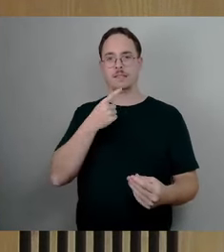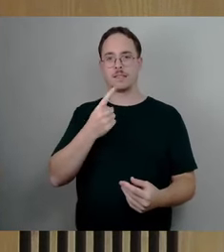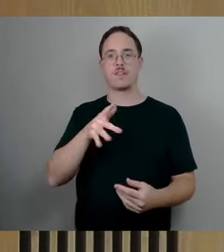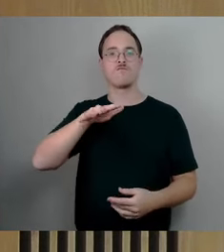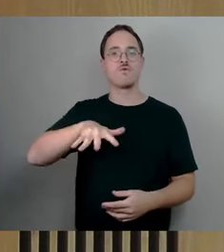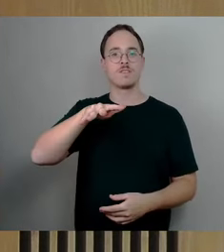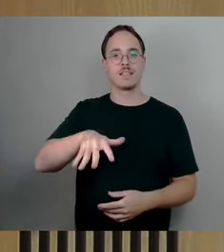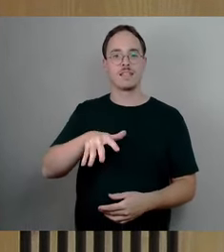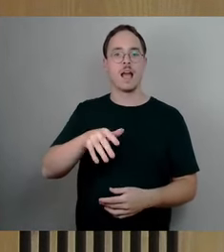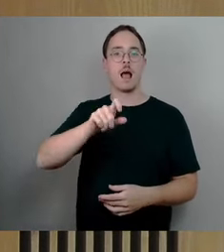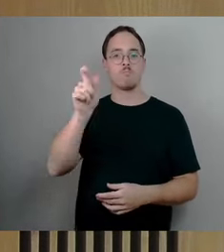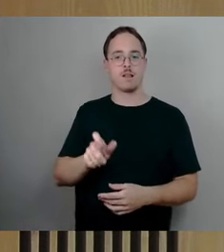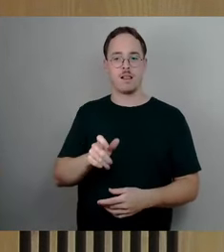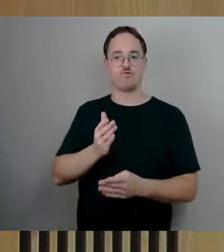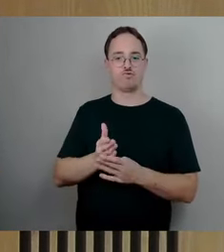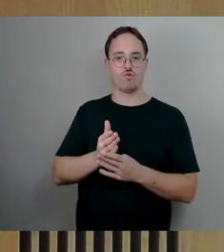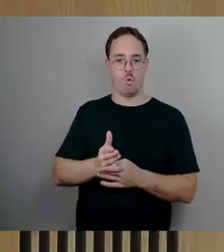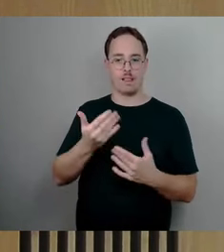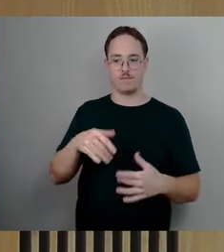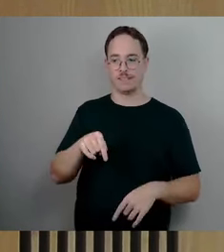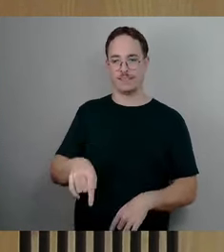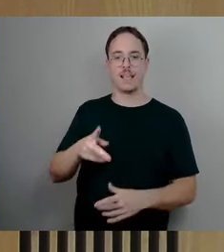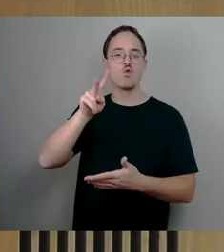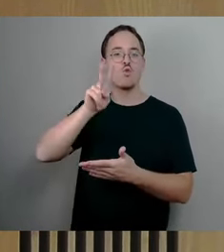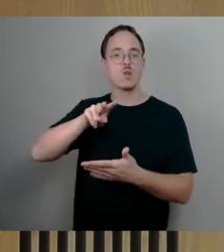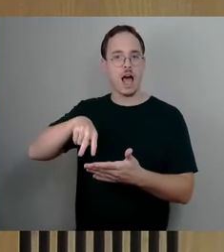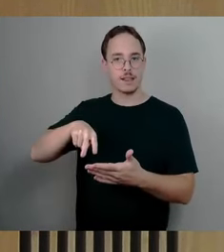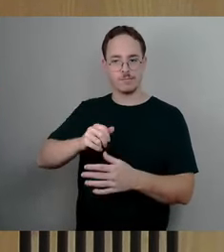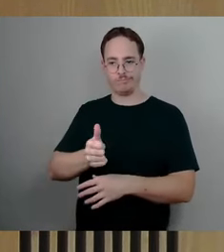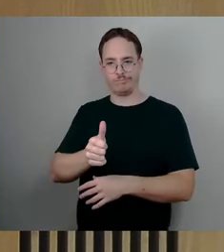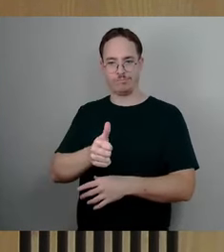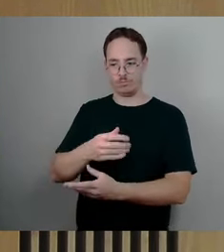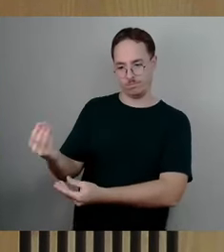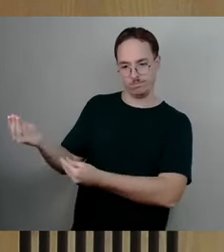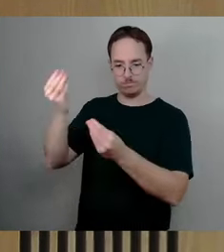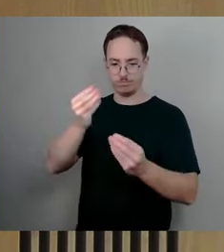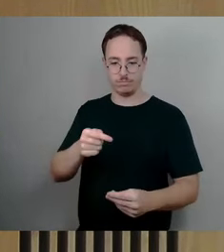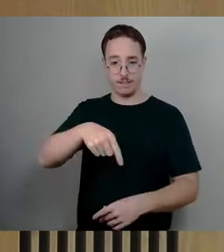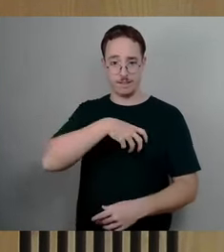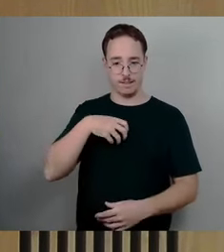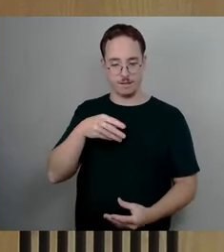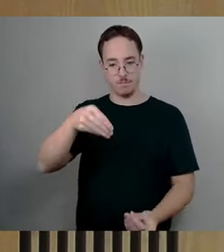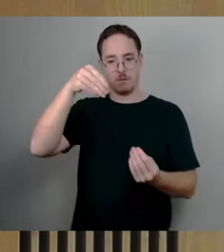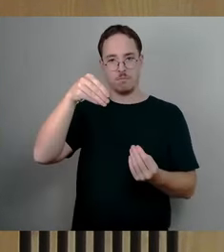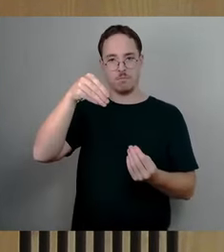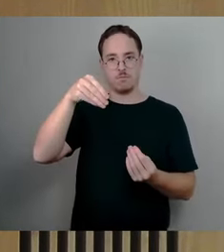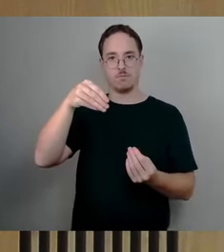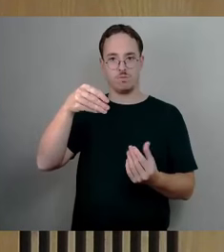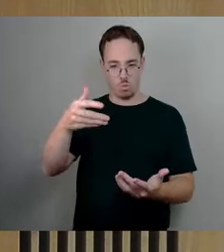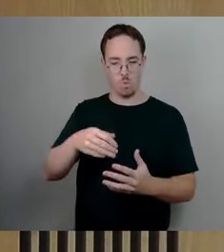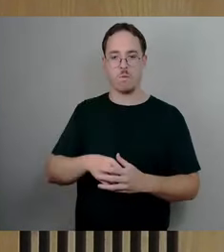Stadt Dresden ein Gutachten vorgelegt wurde, welches sich mit den Schäden des Bauwerkes infolge der chloridinduzierten Korrosion auseinandersetzte.